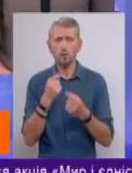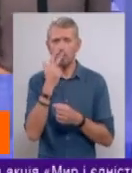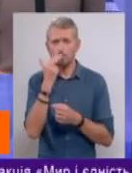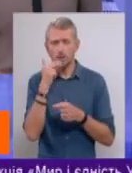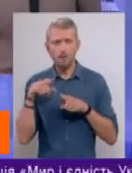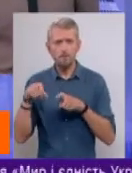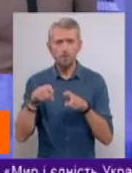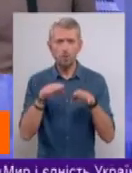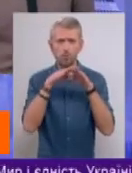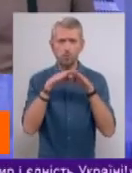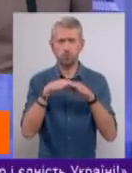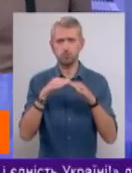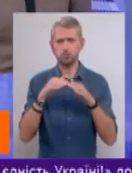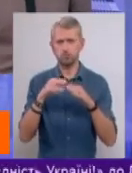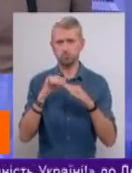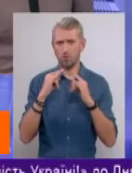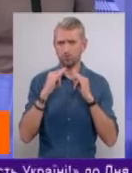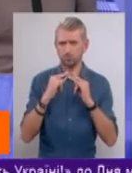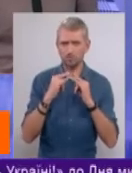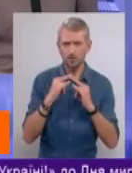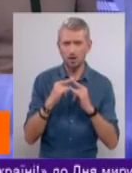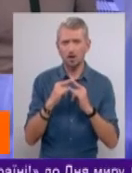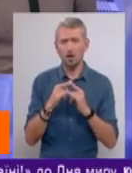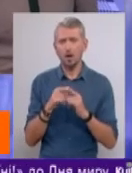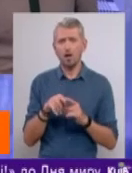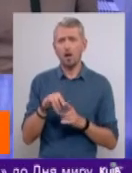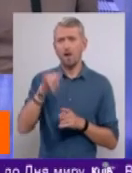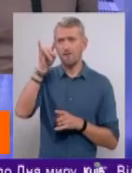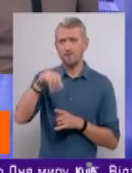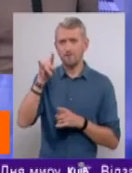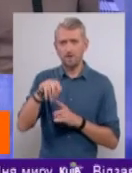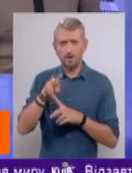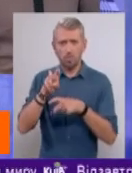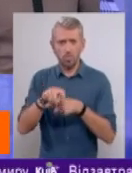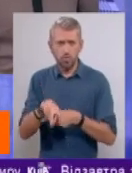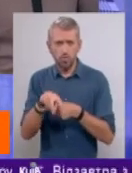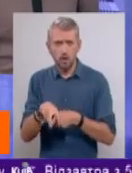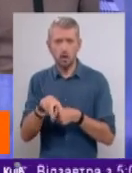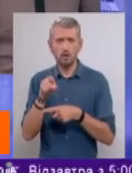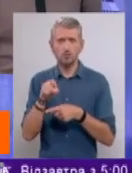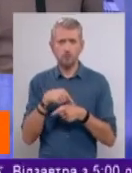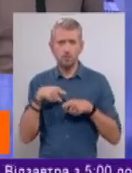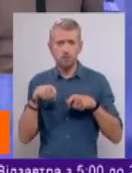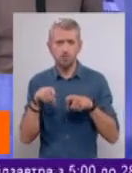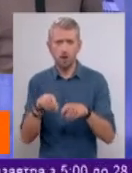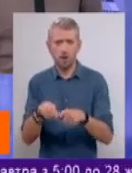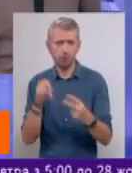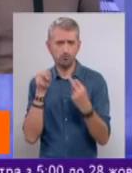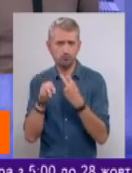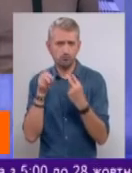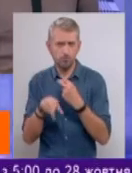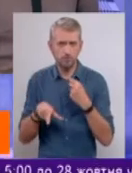бігають по дагах потягів, сидять просто у вікнах багатоповерхівок чи перебігають переповнені автошляхи. Заради